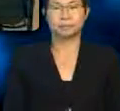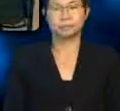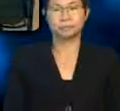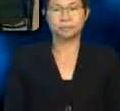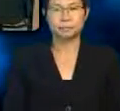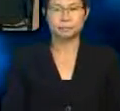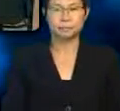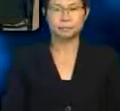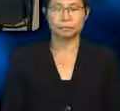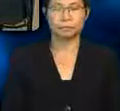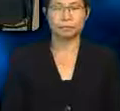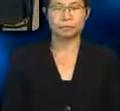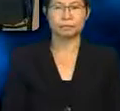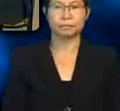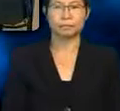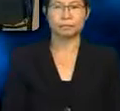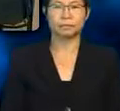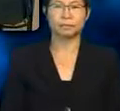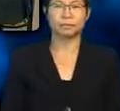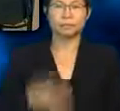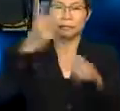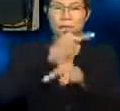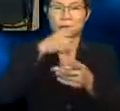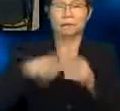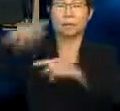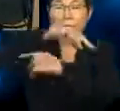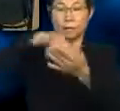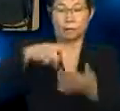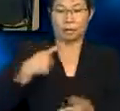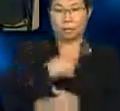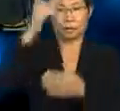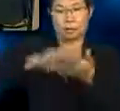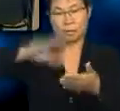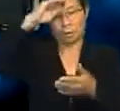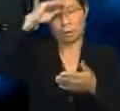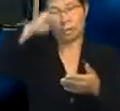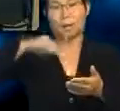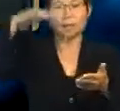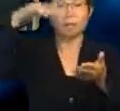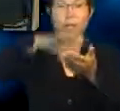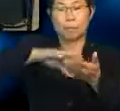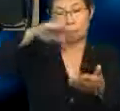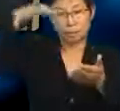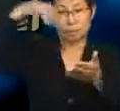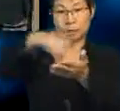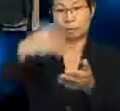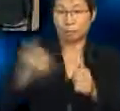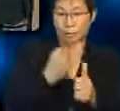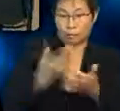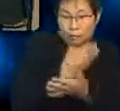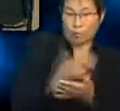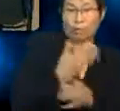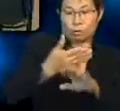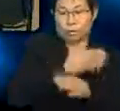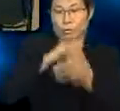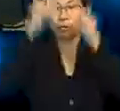Baiklah, penutup. Hari ini kita akan belajar satu pelajaran baru. Sebelum itu, Cikgu akan